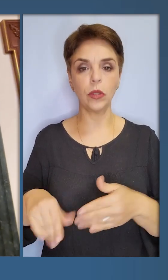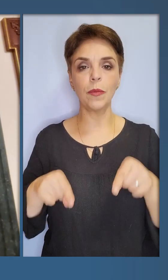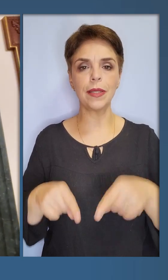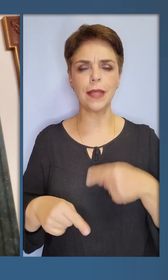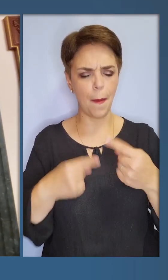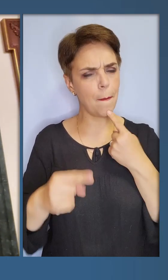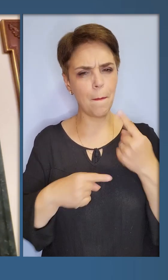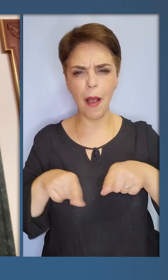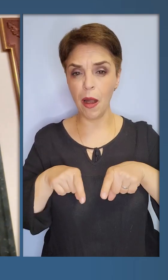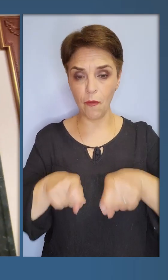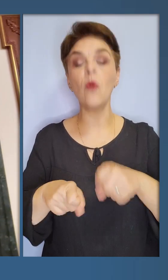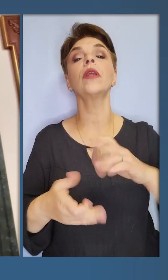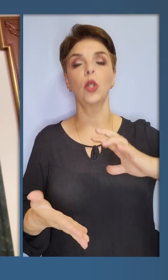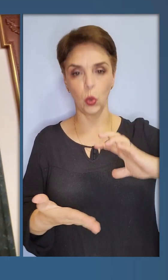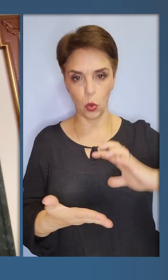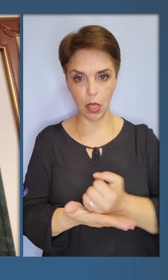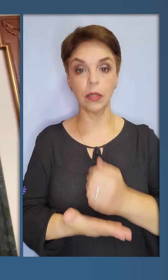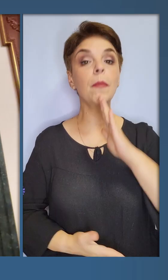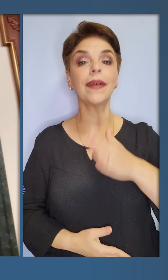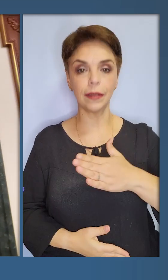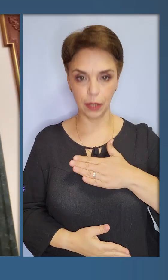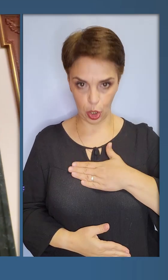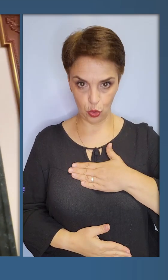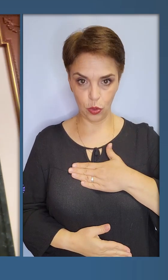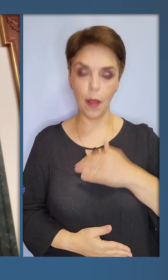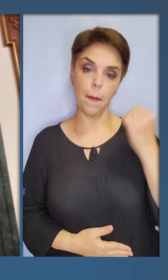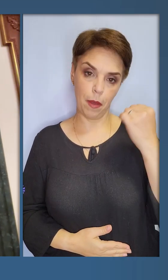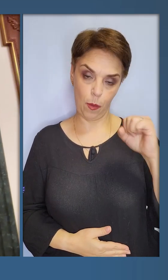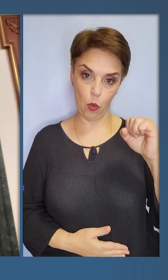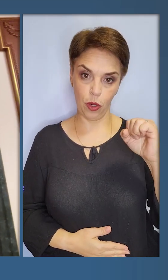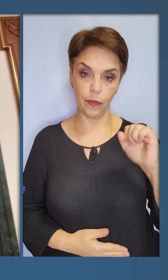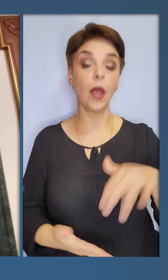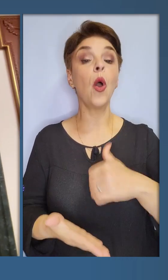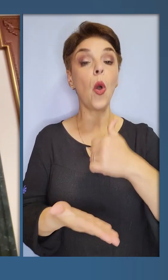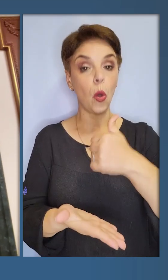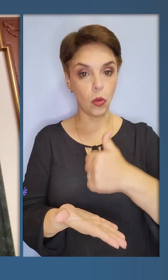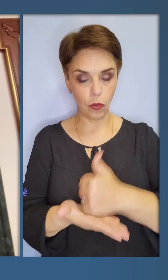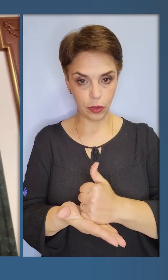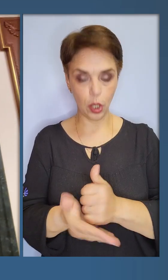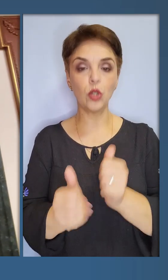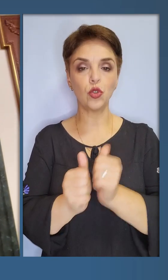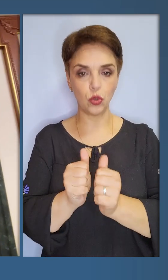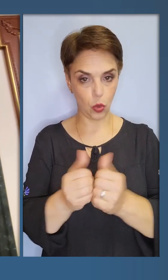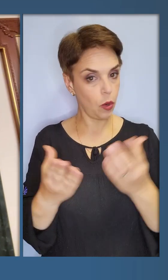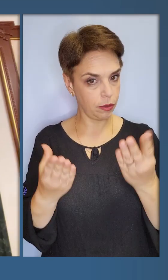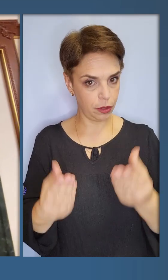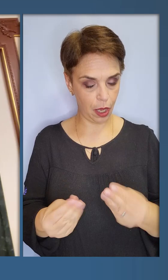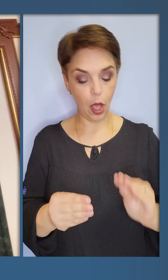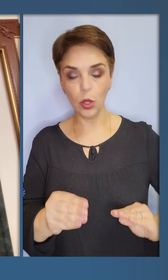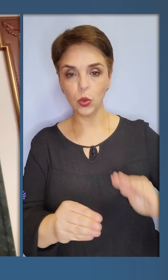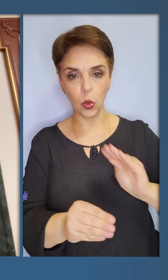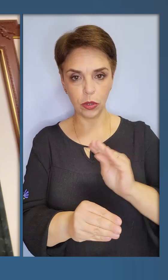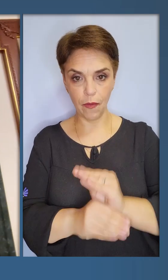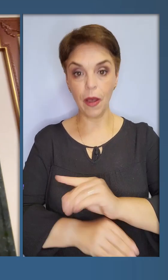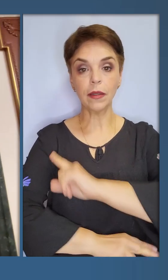пройдемо цей марафон і досягнемо нашої перемоги. Головне щодня